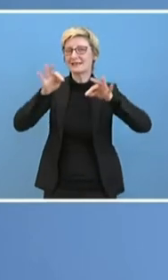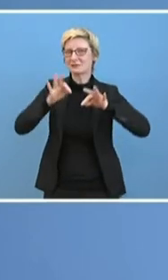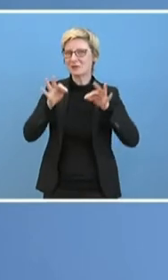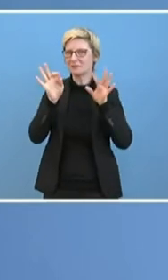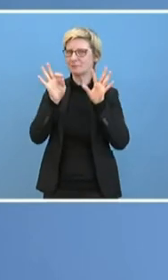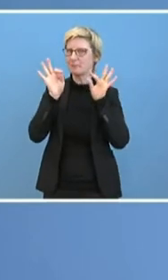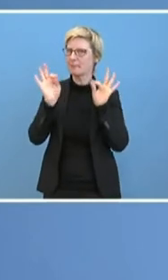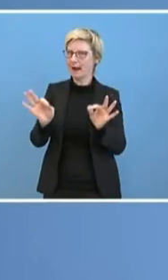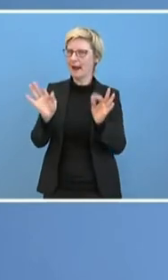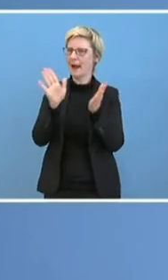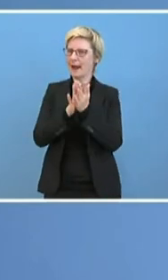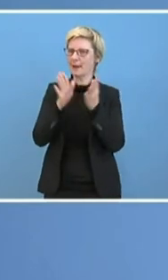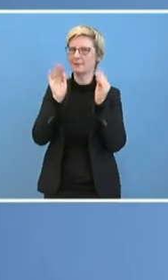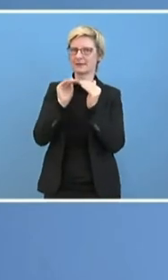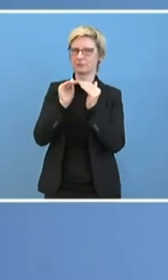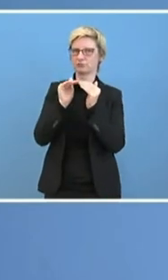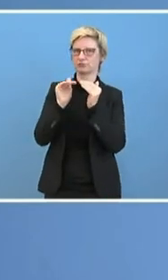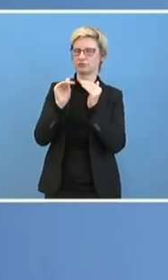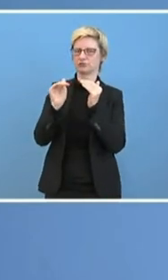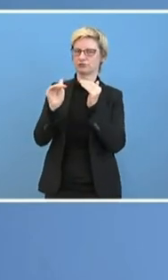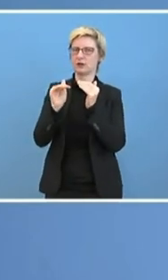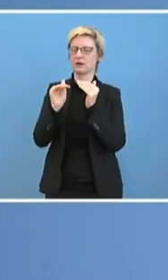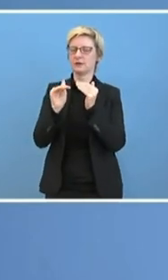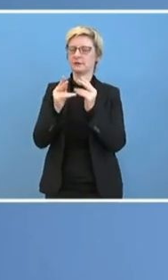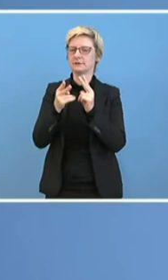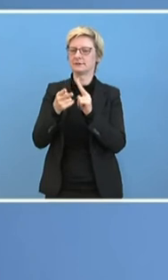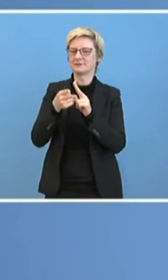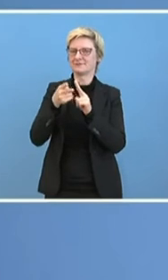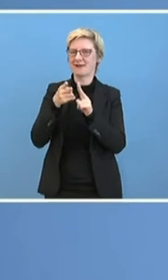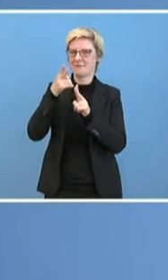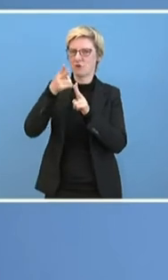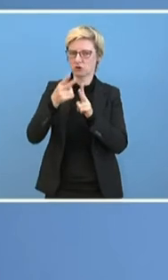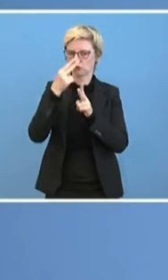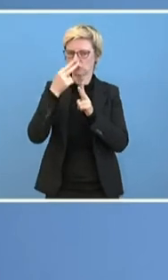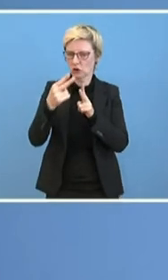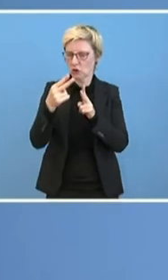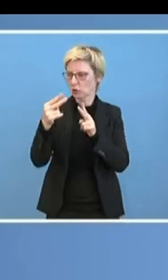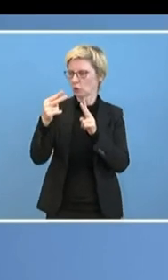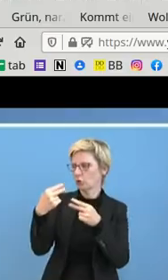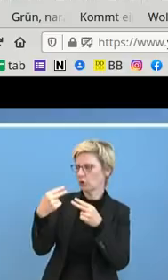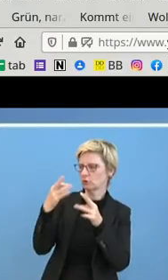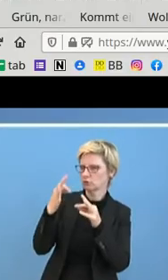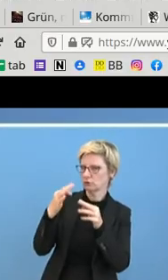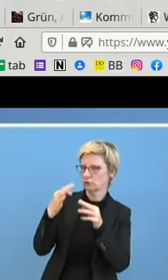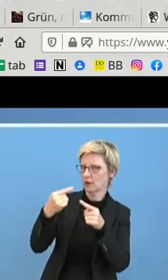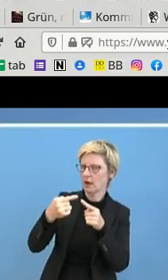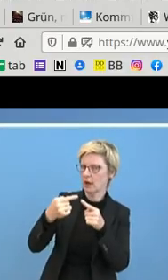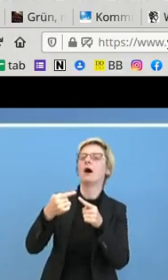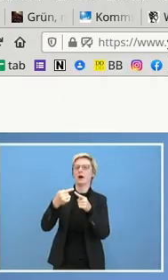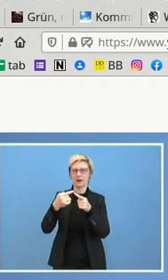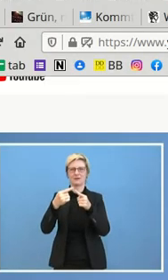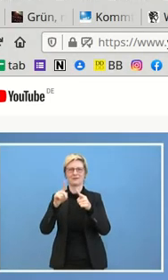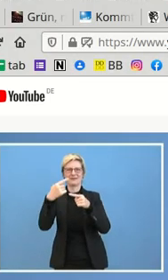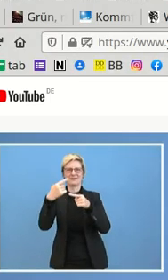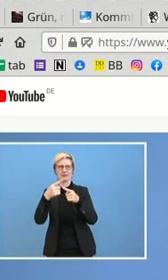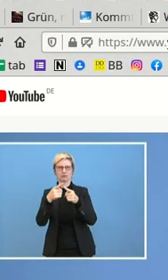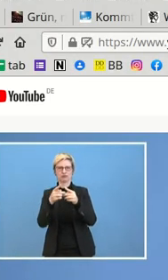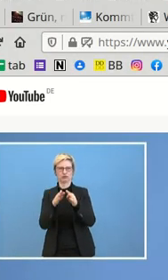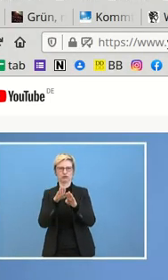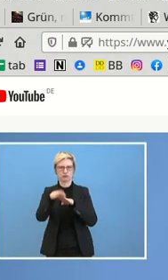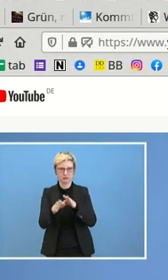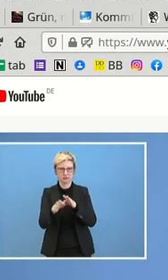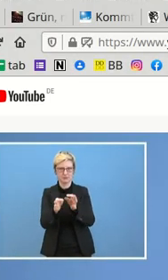gehen dann möglicherweise einen nächsten Schritt? Dass das ein sehr, sehr vorsichtiger, ausbalancierter Ansatz in einer unsicheren Lage ist.